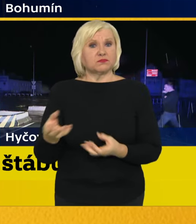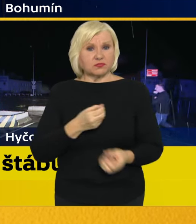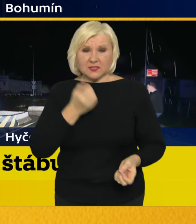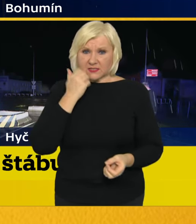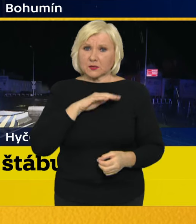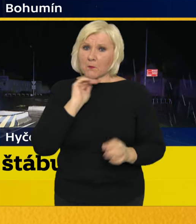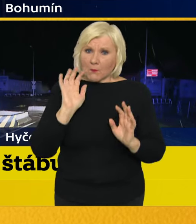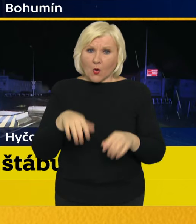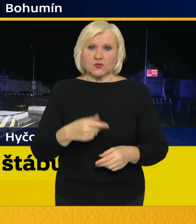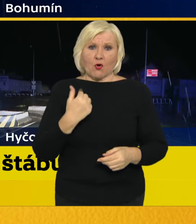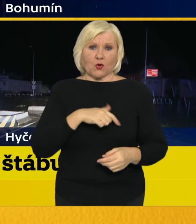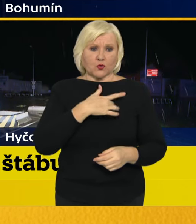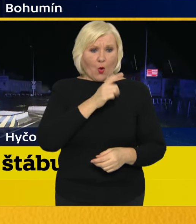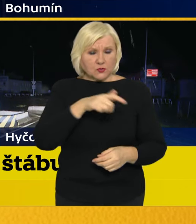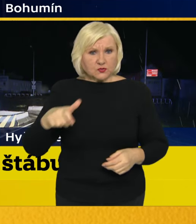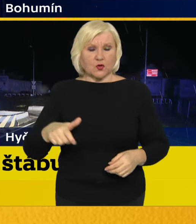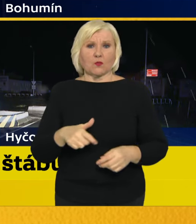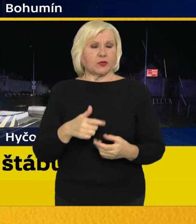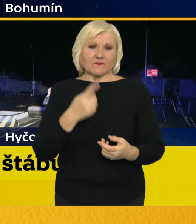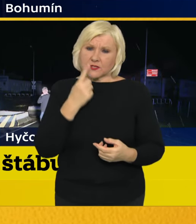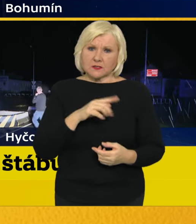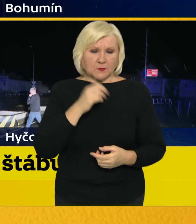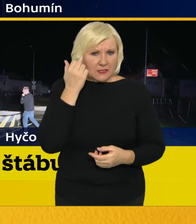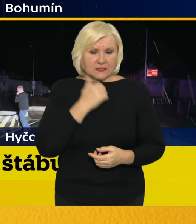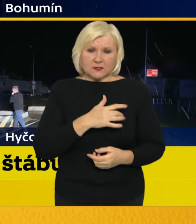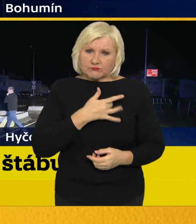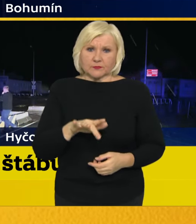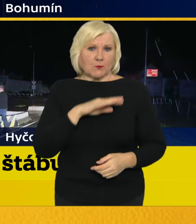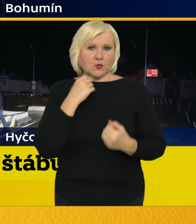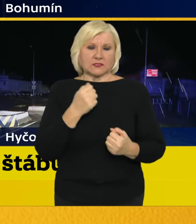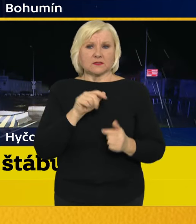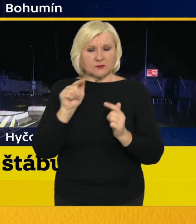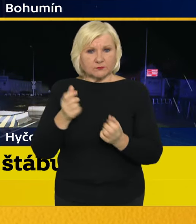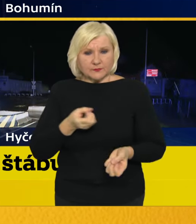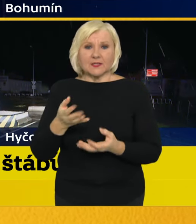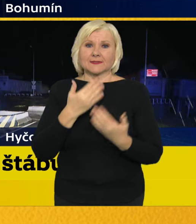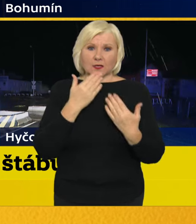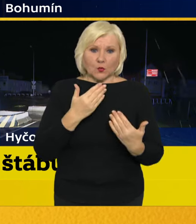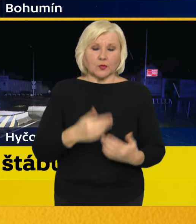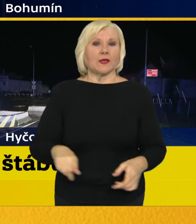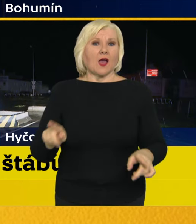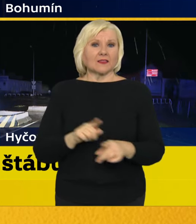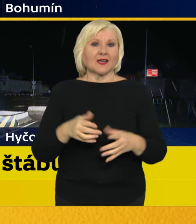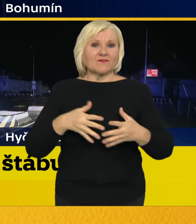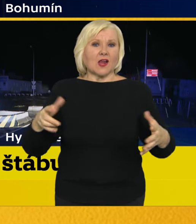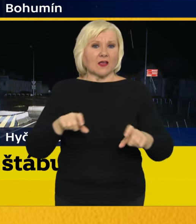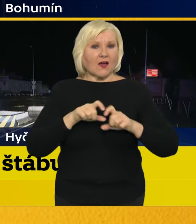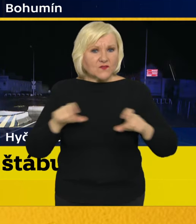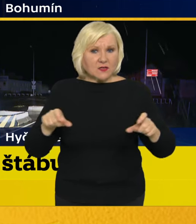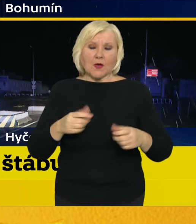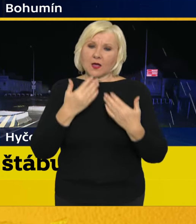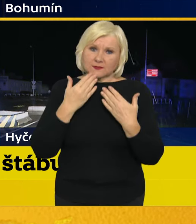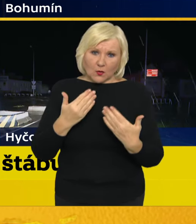dárců, opravdu smykám. Ukazuje se, že solidarita nás všech je obrovská. Díky za to a díky také velkým společnostem, které se do toho zapojili.